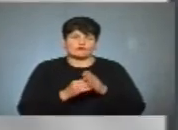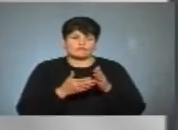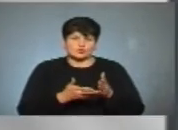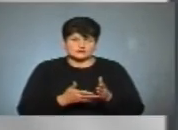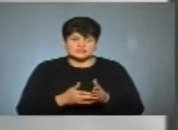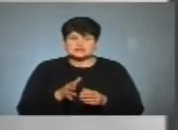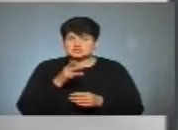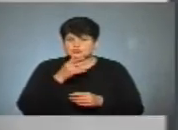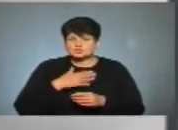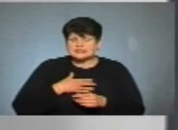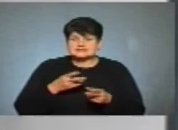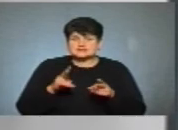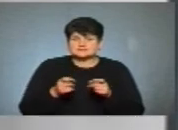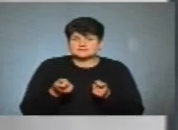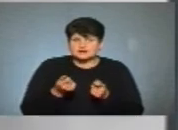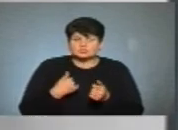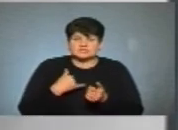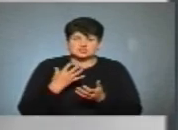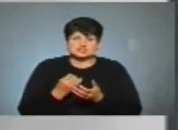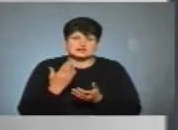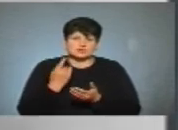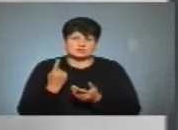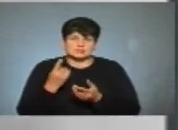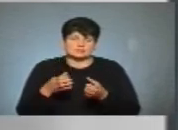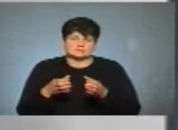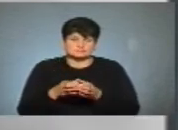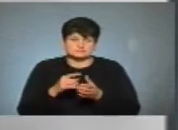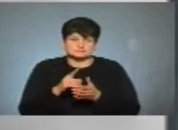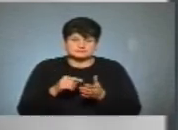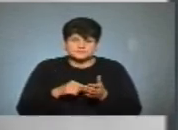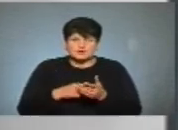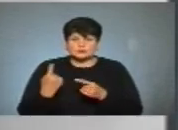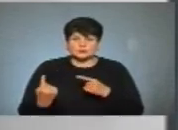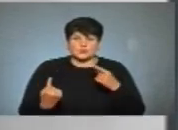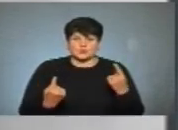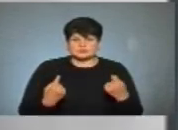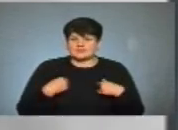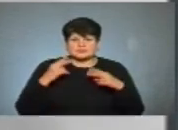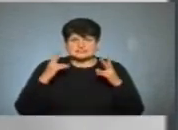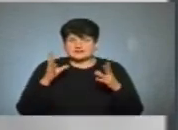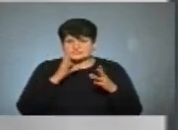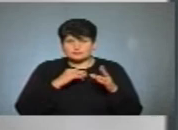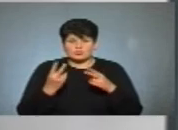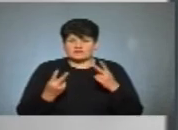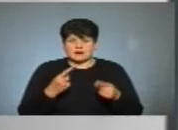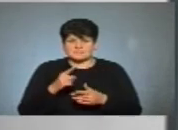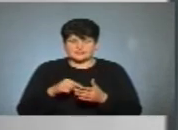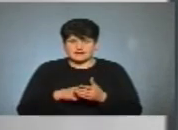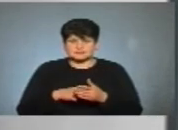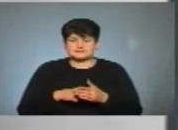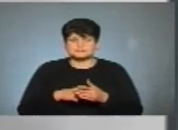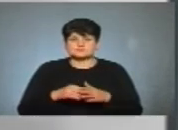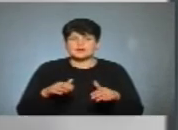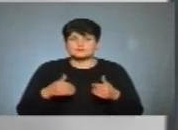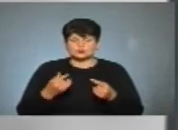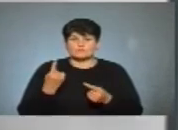зовсім мало часу в залишається, але є в нас ще один блок, який називається питання один одному. Не знаю, чи встигнемо ми по два питання поставити, наразі